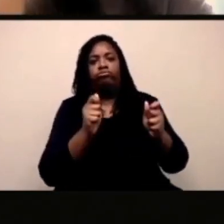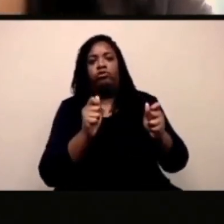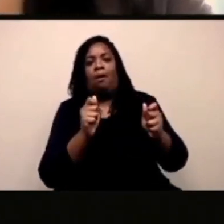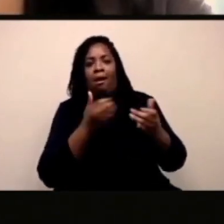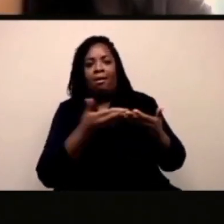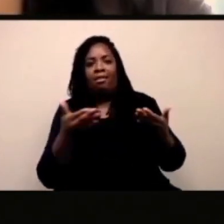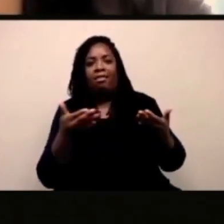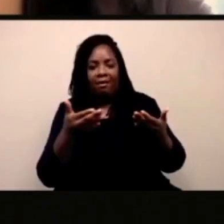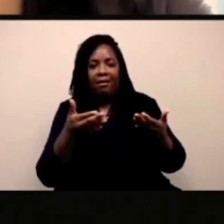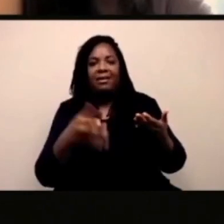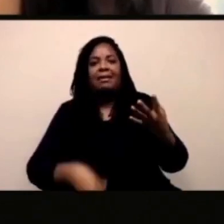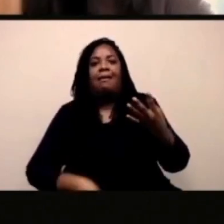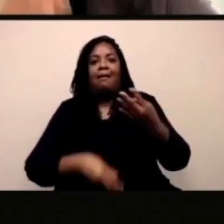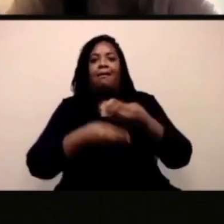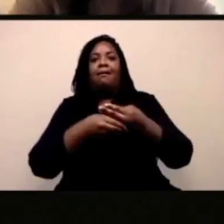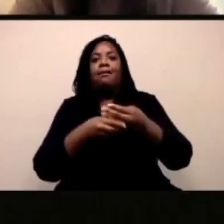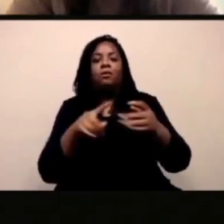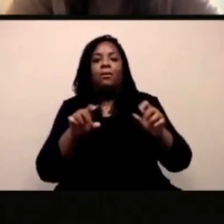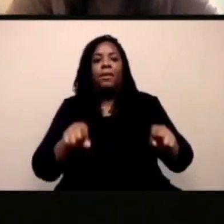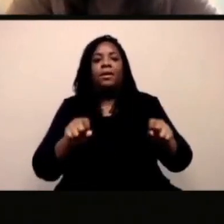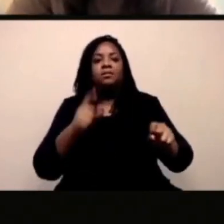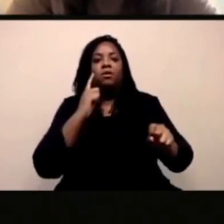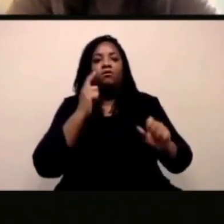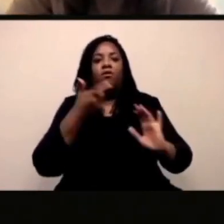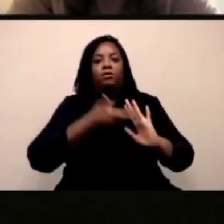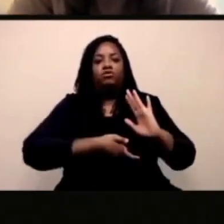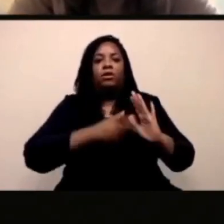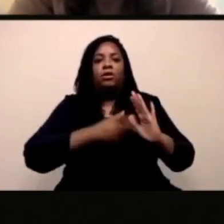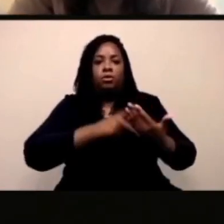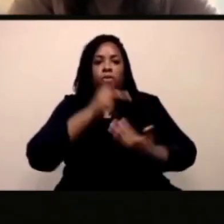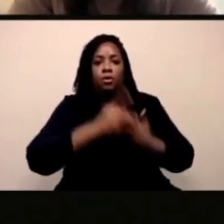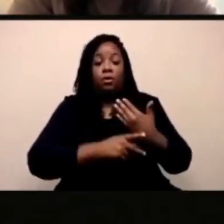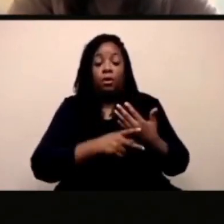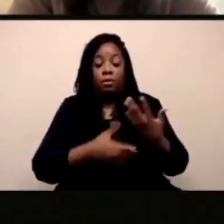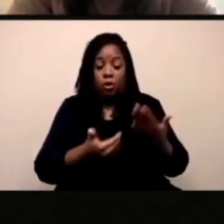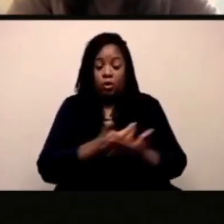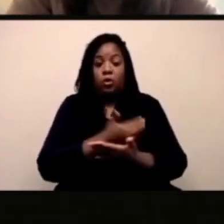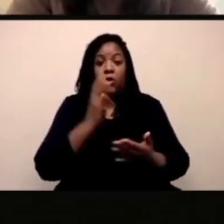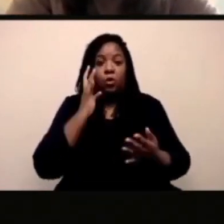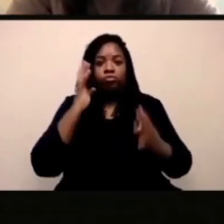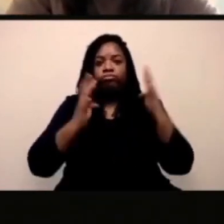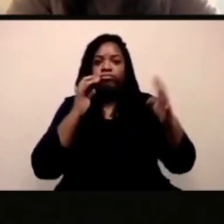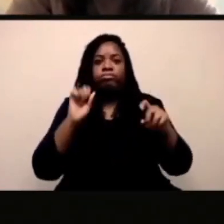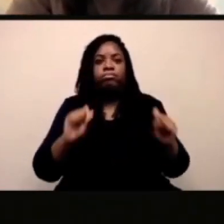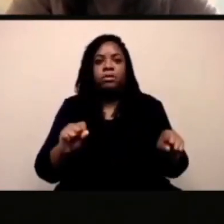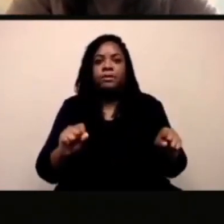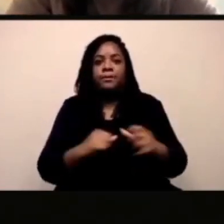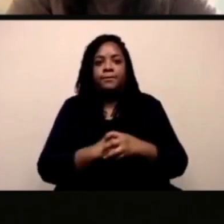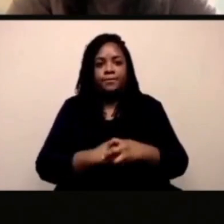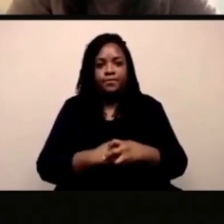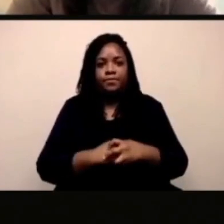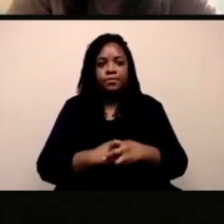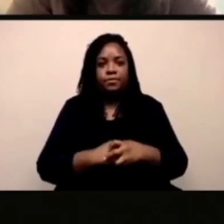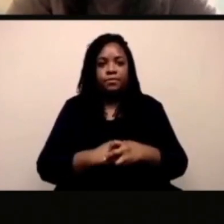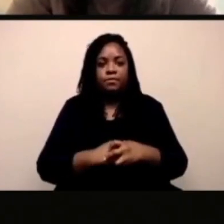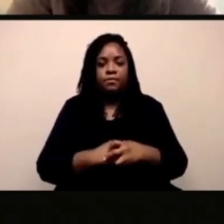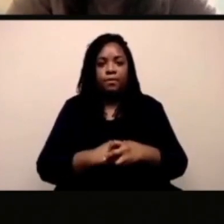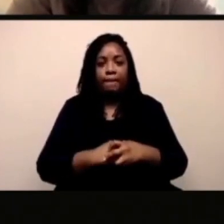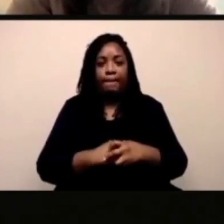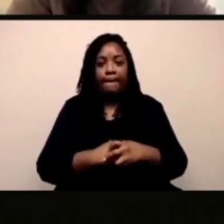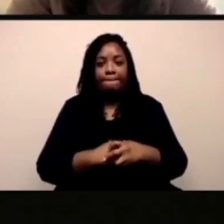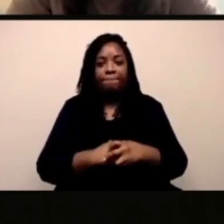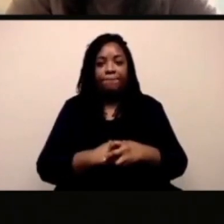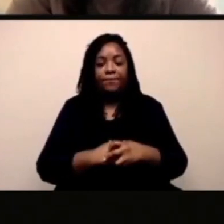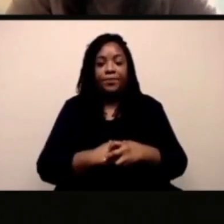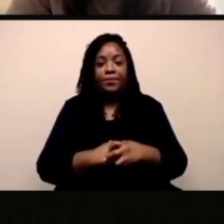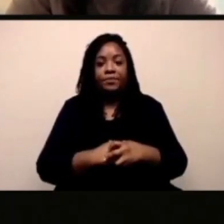dove la squadra di Scratch può fare sì che sia